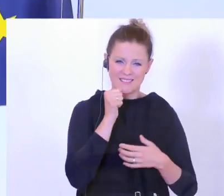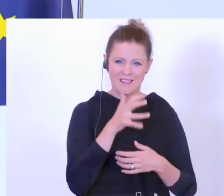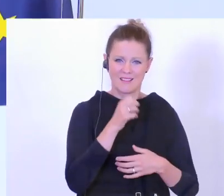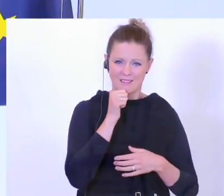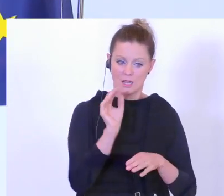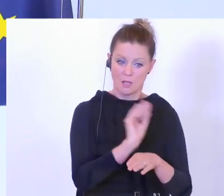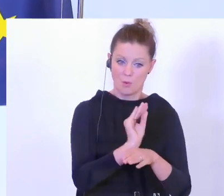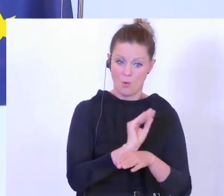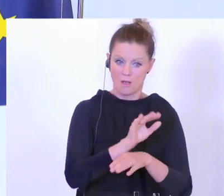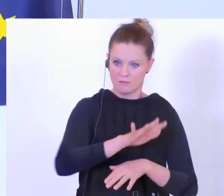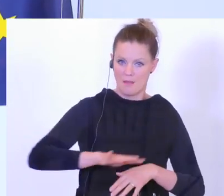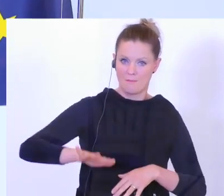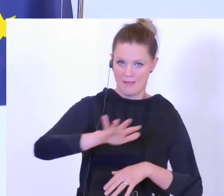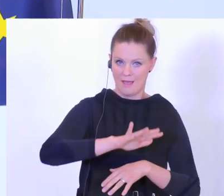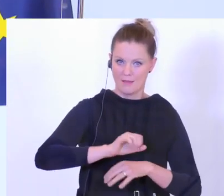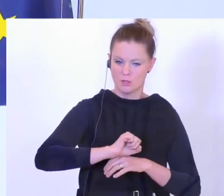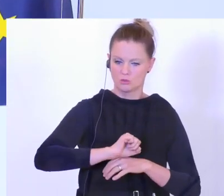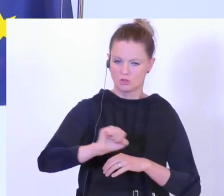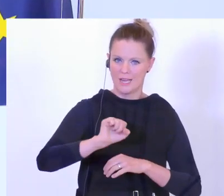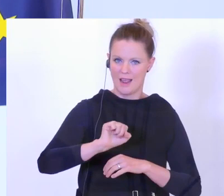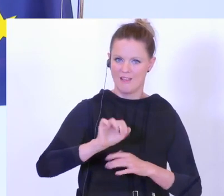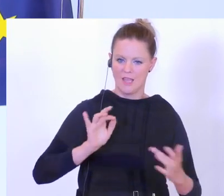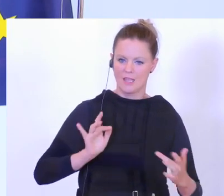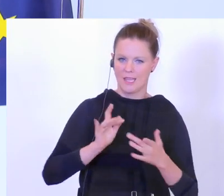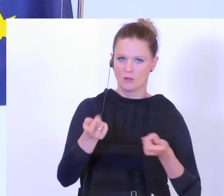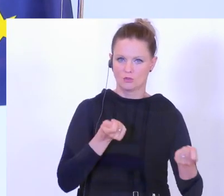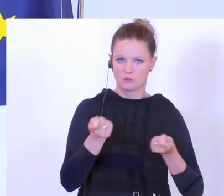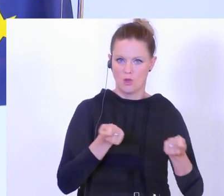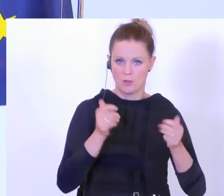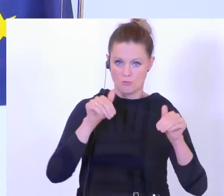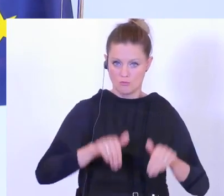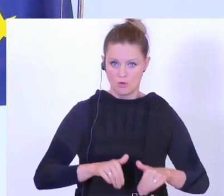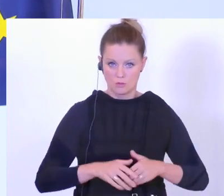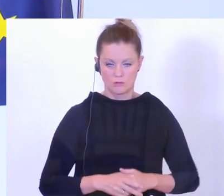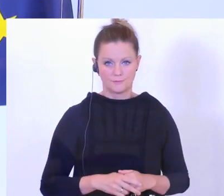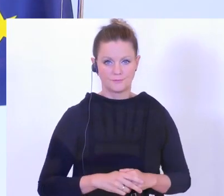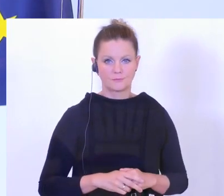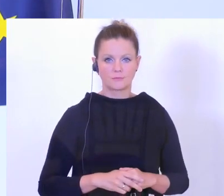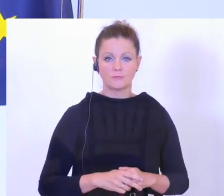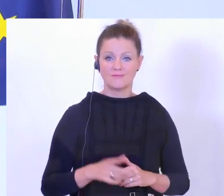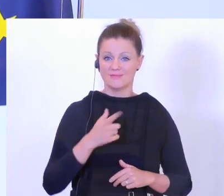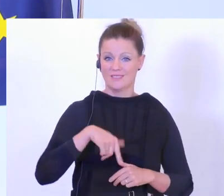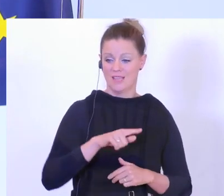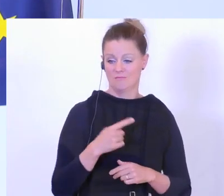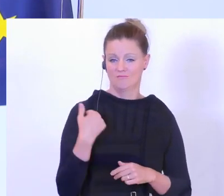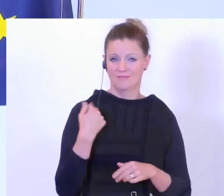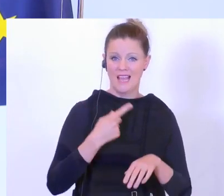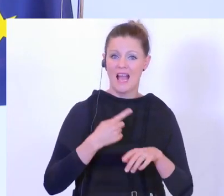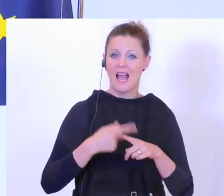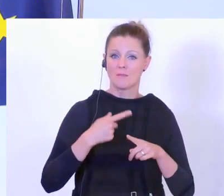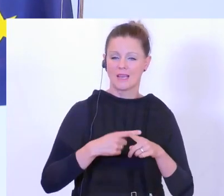auf dem Gebiet und sehr schnell entgegenzusteuern und wir sind im April auf